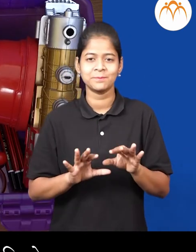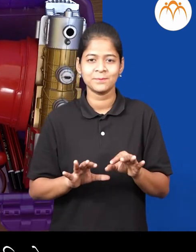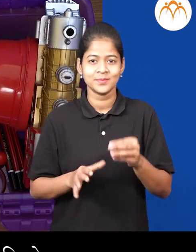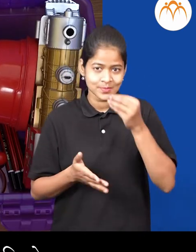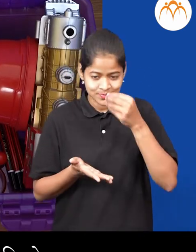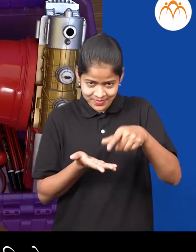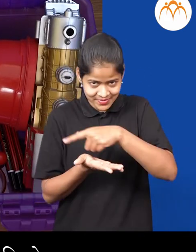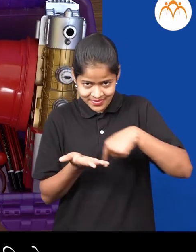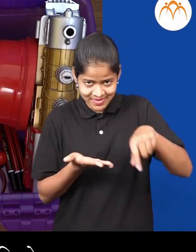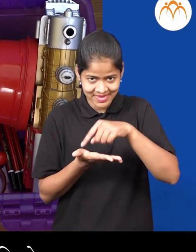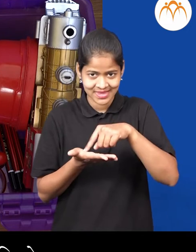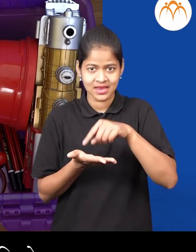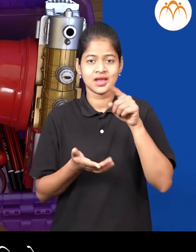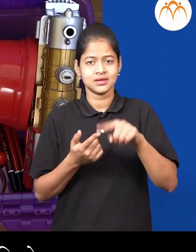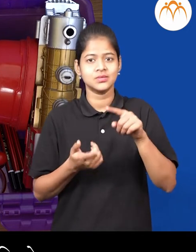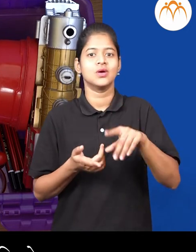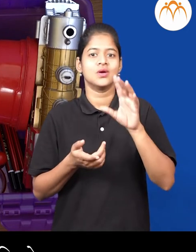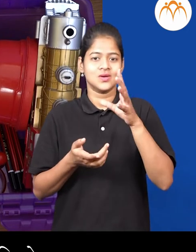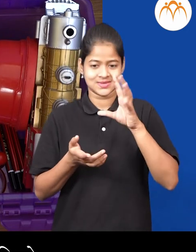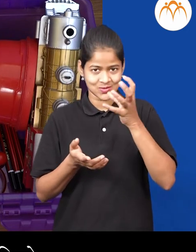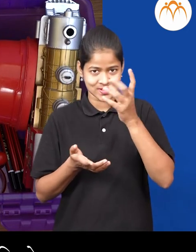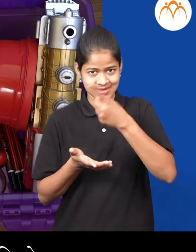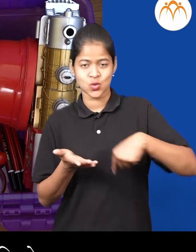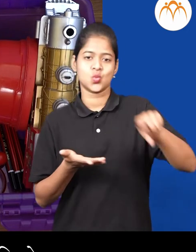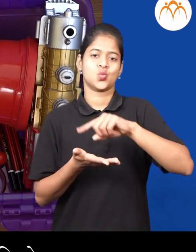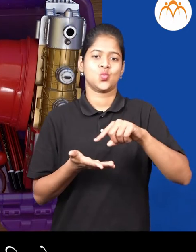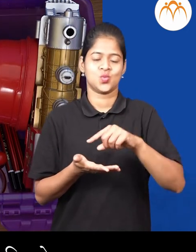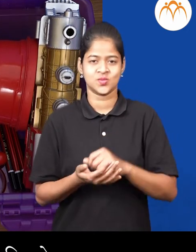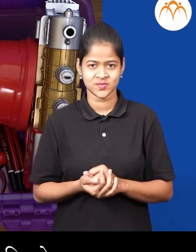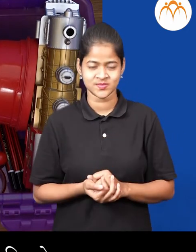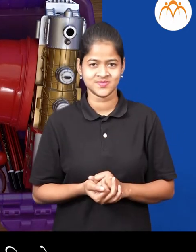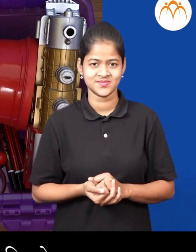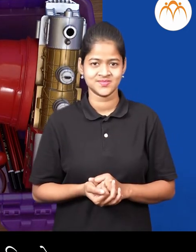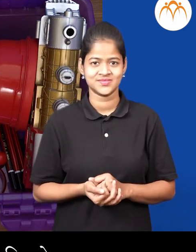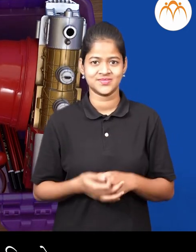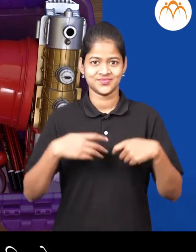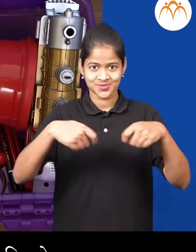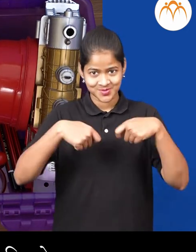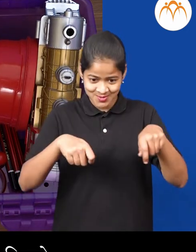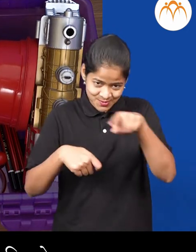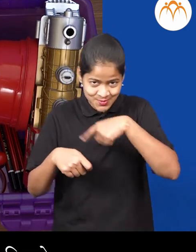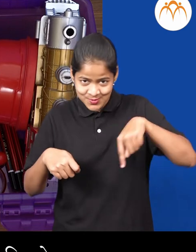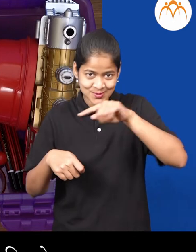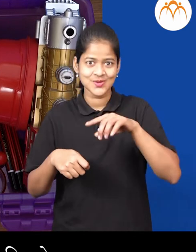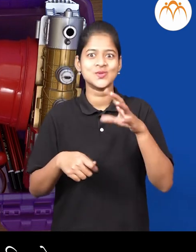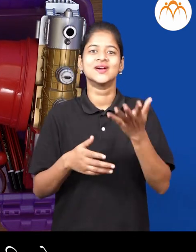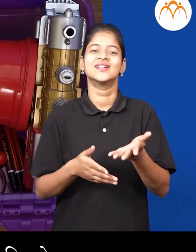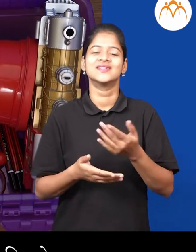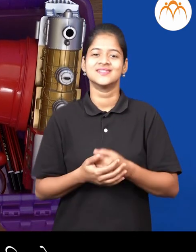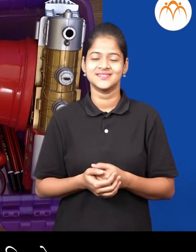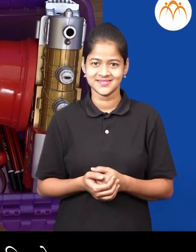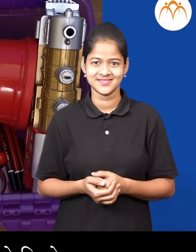वर्तु आशार्खी दिशती है ही वाटी वर्तु आशार्खी दिशती है हाँ पोलपाट वर्तु आशार्खा दिशतु है